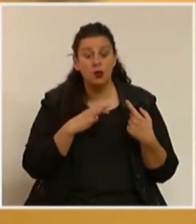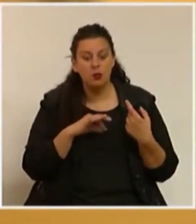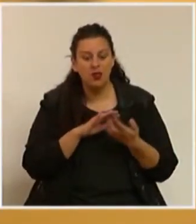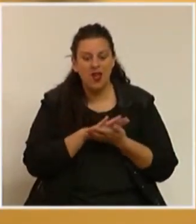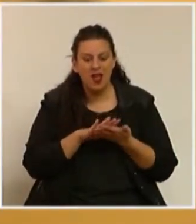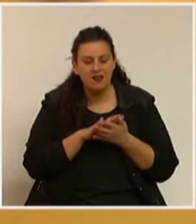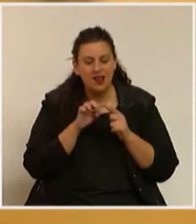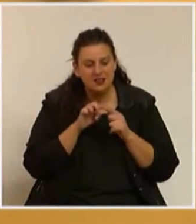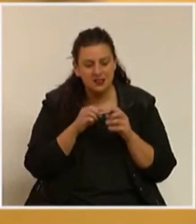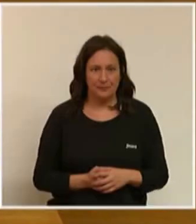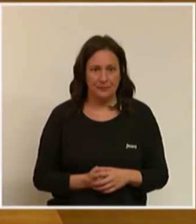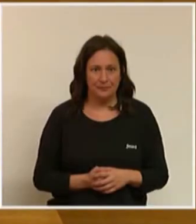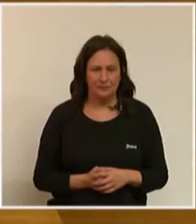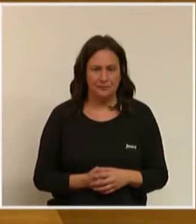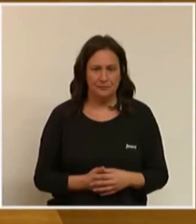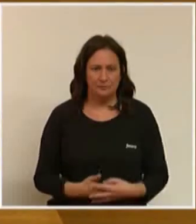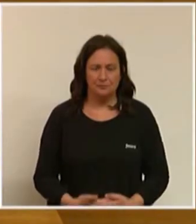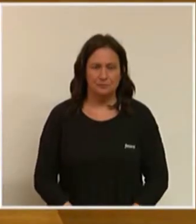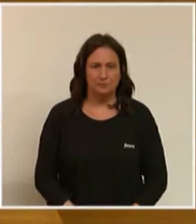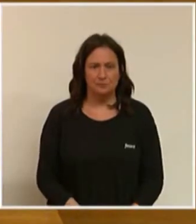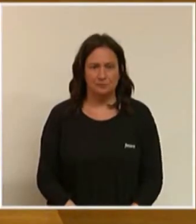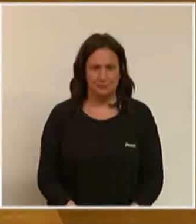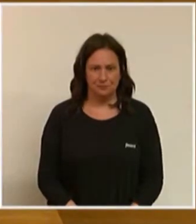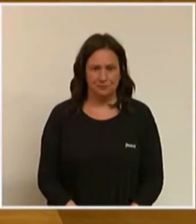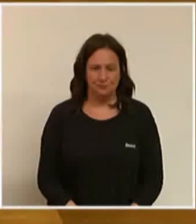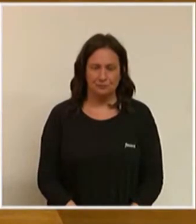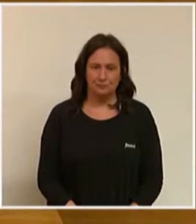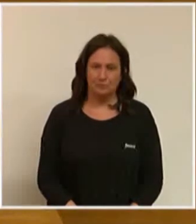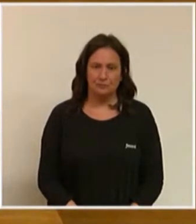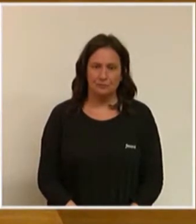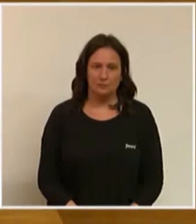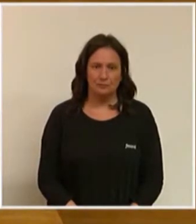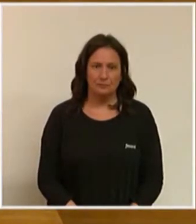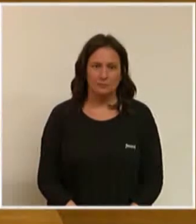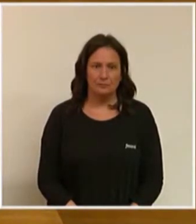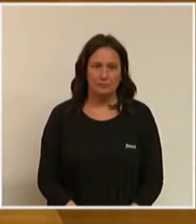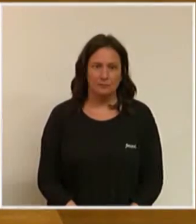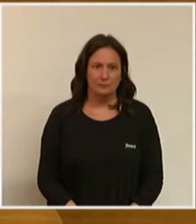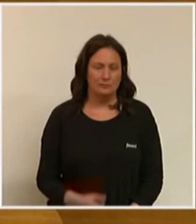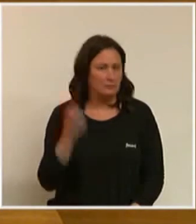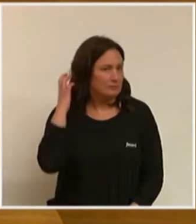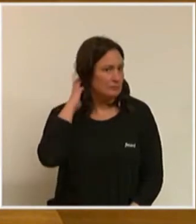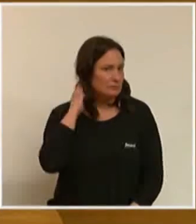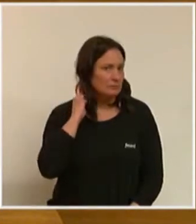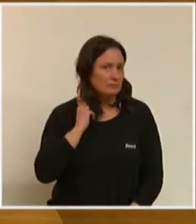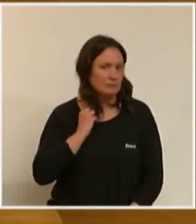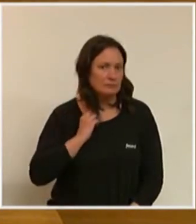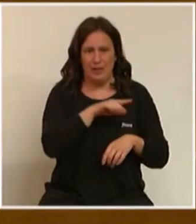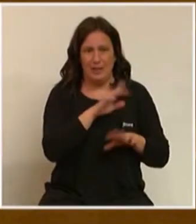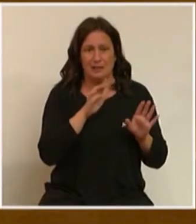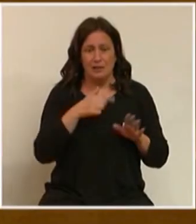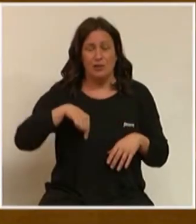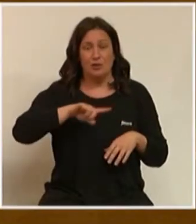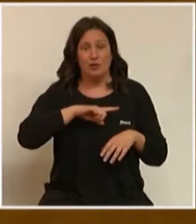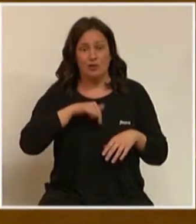comú. Els socialistes han insistit que no és possible cap pacte amb l'extrema dreta que representa Vox. Nosaltres li tendirem la mà des de la